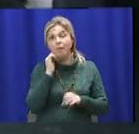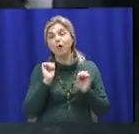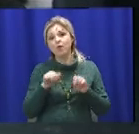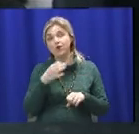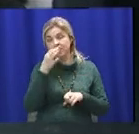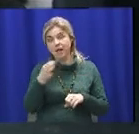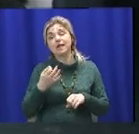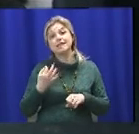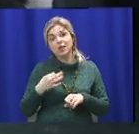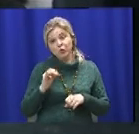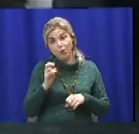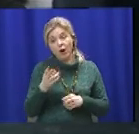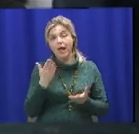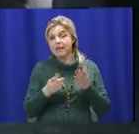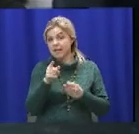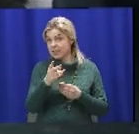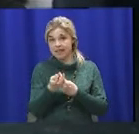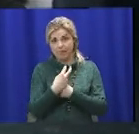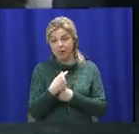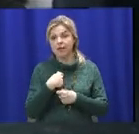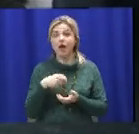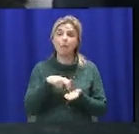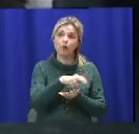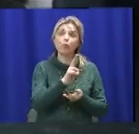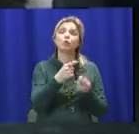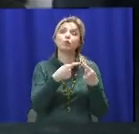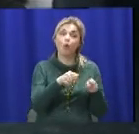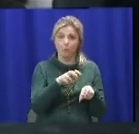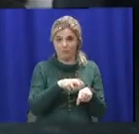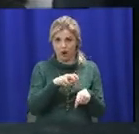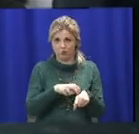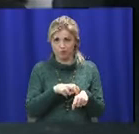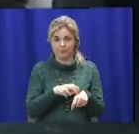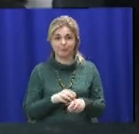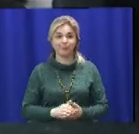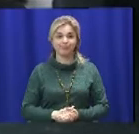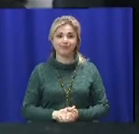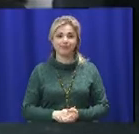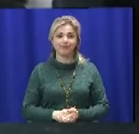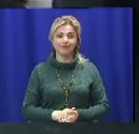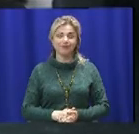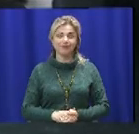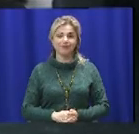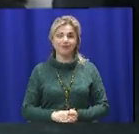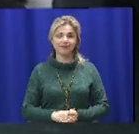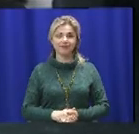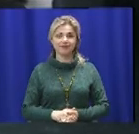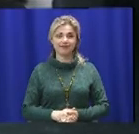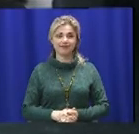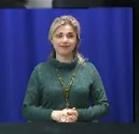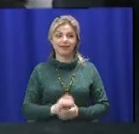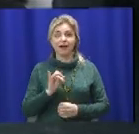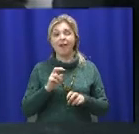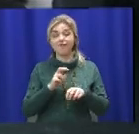сыночку, мой родной, если ты не прийдешь, я пойду до другого. Вот так, и лекарь побежит к бабусе.